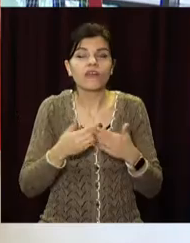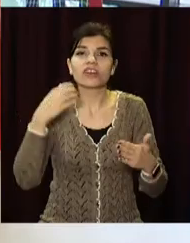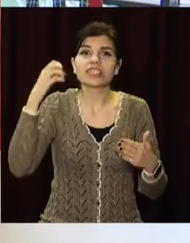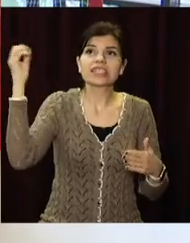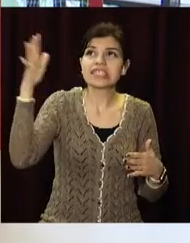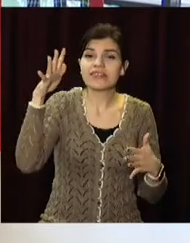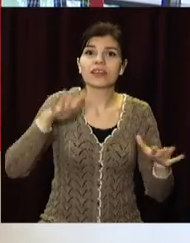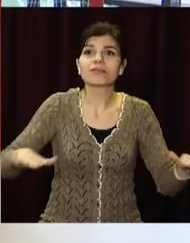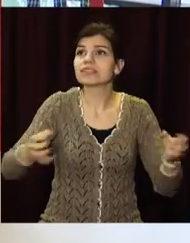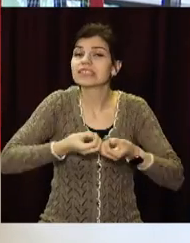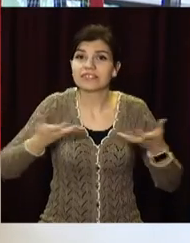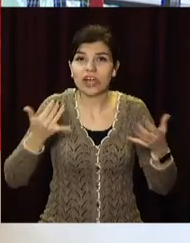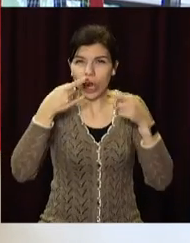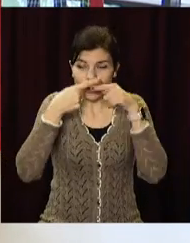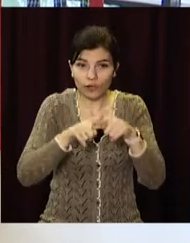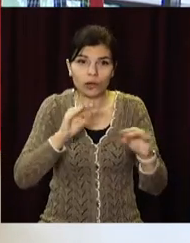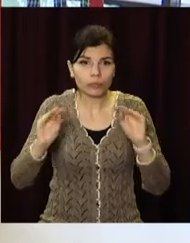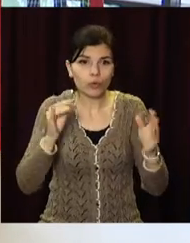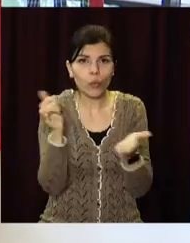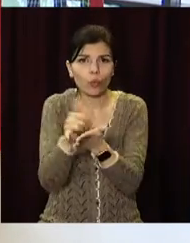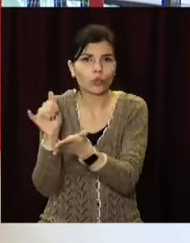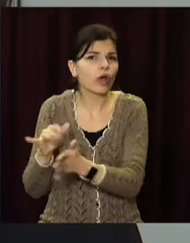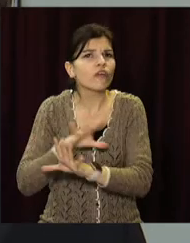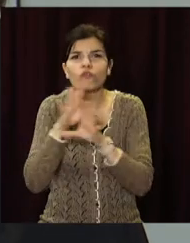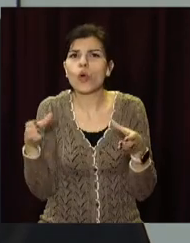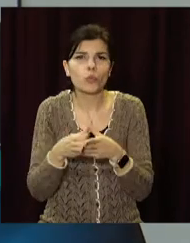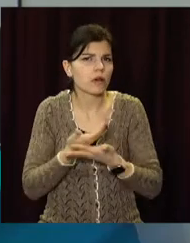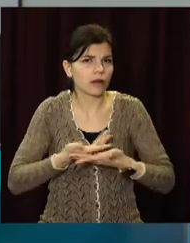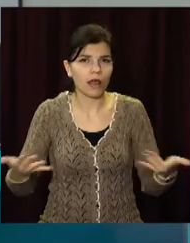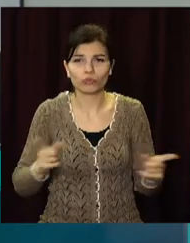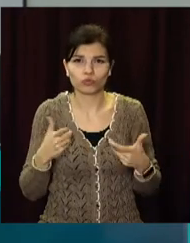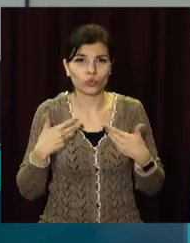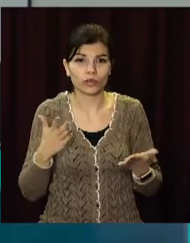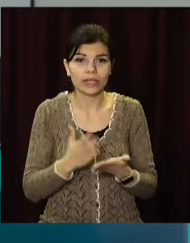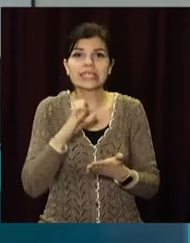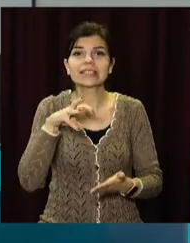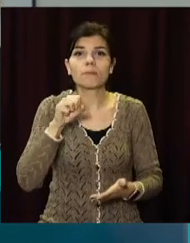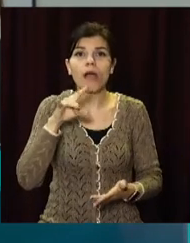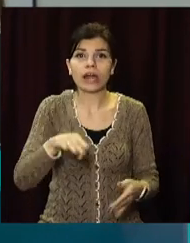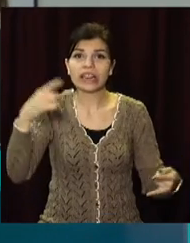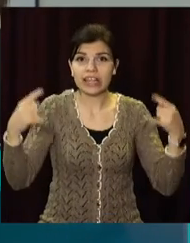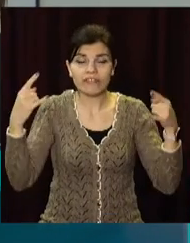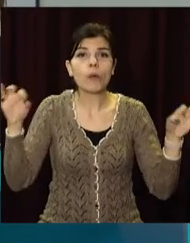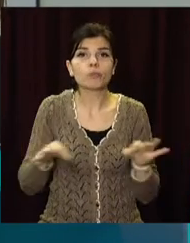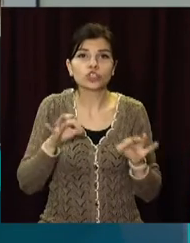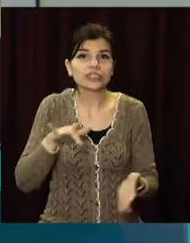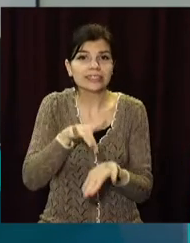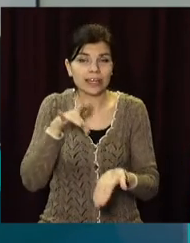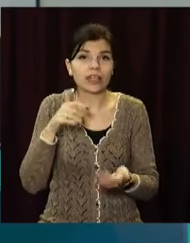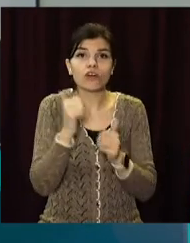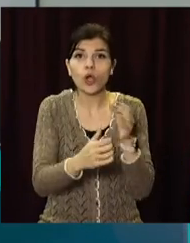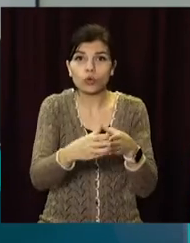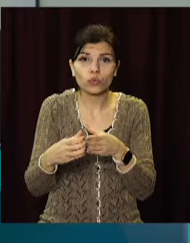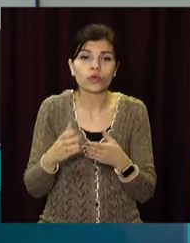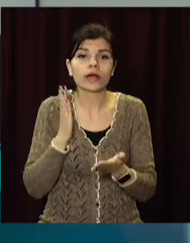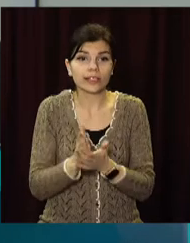світлих та просторих приміщень до технічного оснащення кожної групи. В кожній групі у нас є смарт-телевізор, музичний центр. В кожній групі